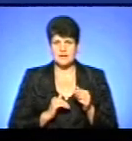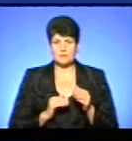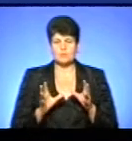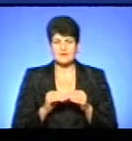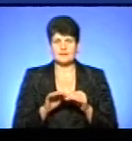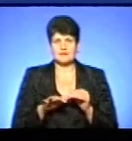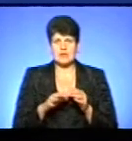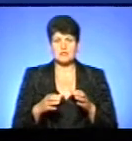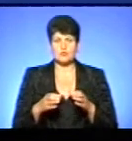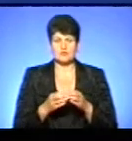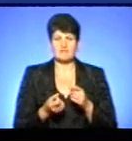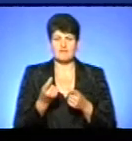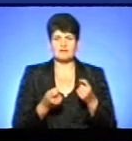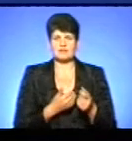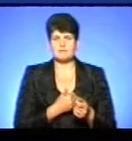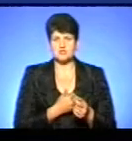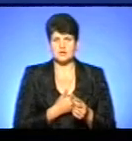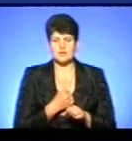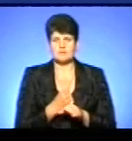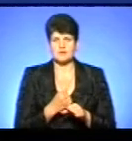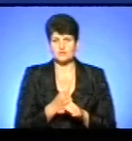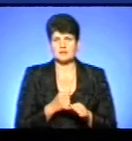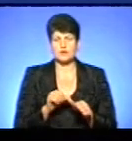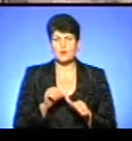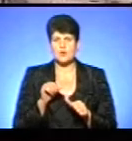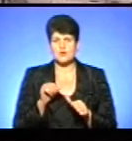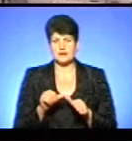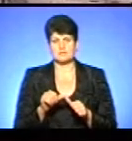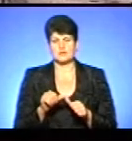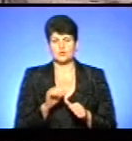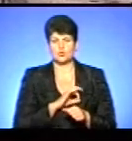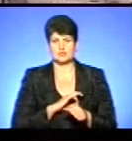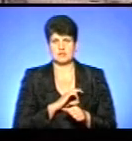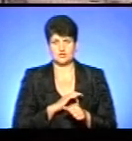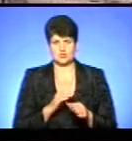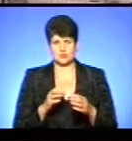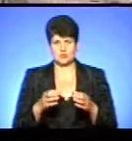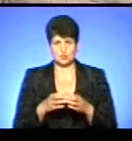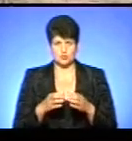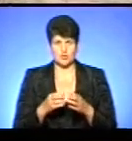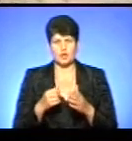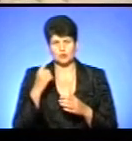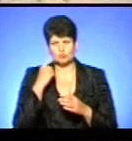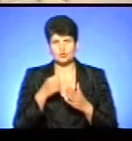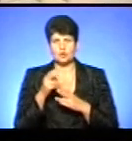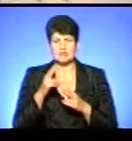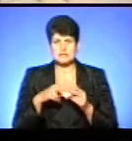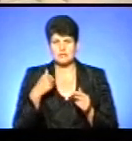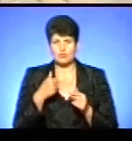громади, які також виявили бажання працювати як окремі юридичні структури. Тобто я думаю, що до кінця року ми